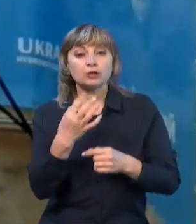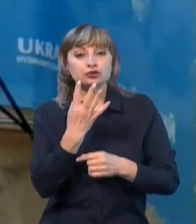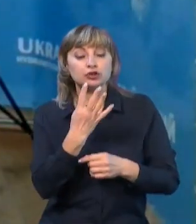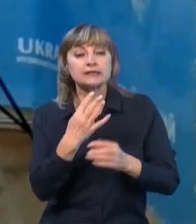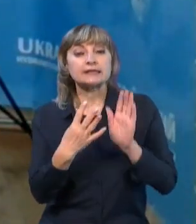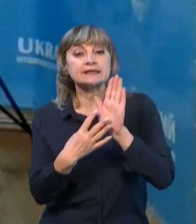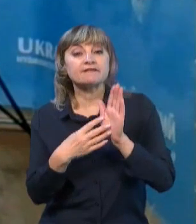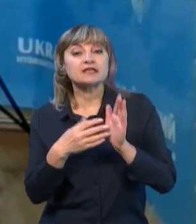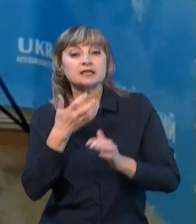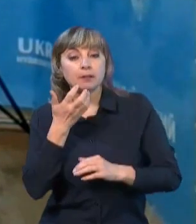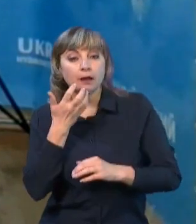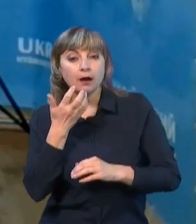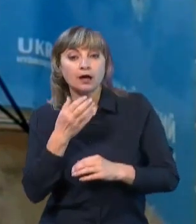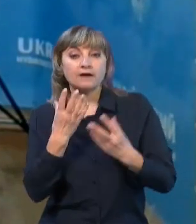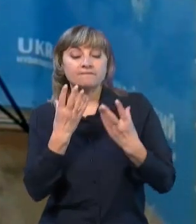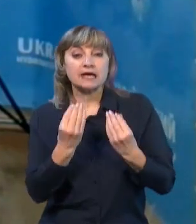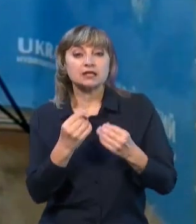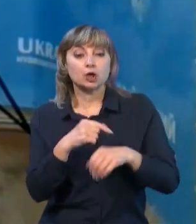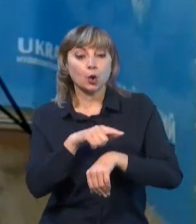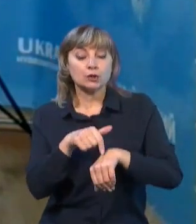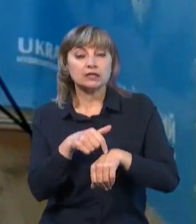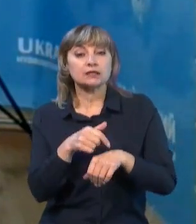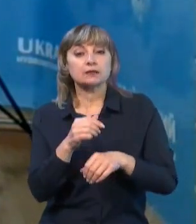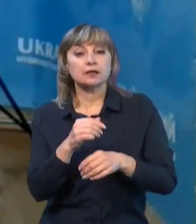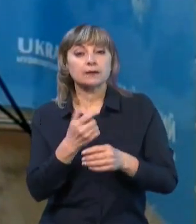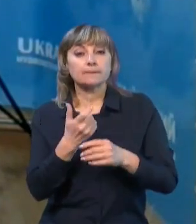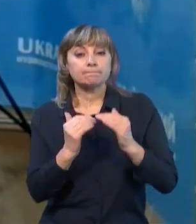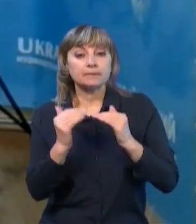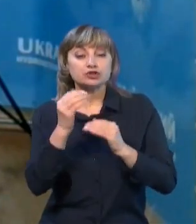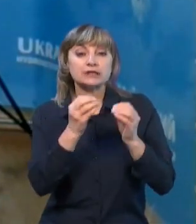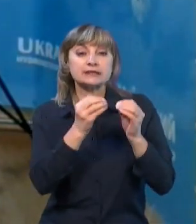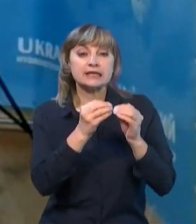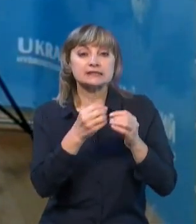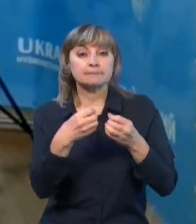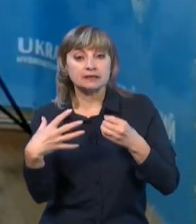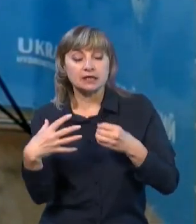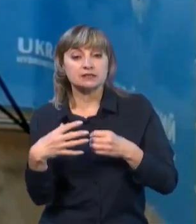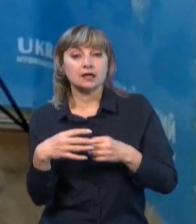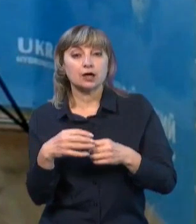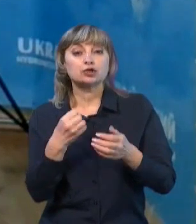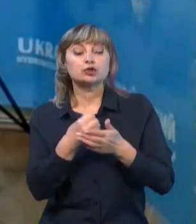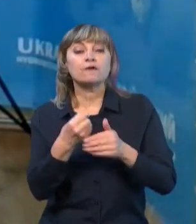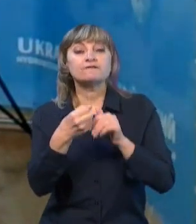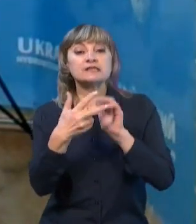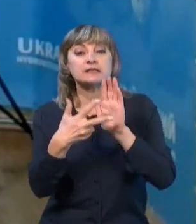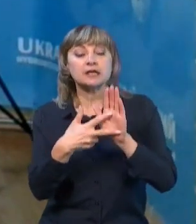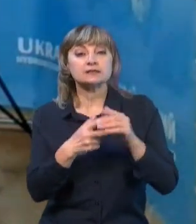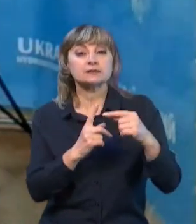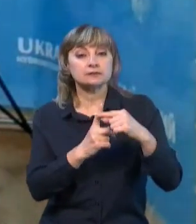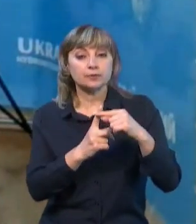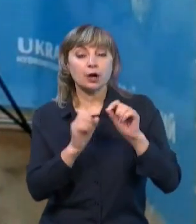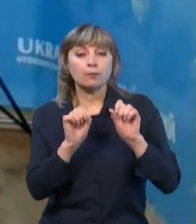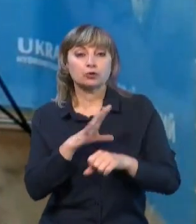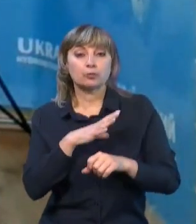-9 тепла, і в денні години вже також набагато вище, вже 10-15, навіть до 18 з позначкою плюс